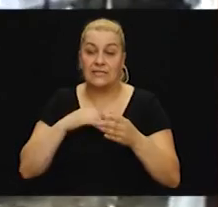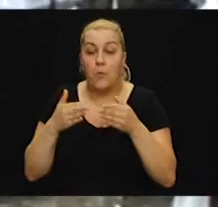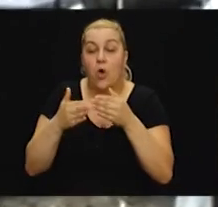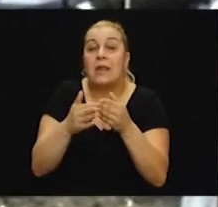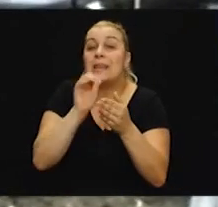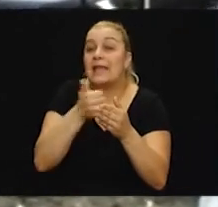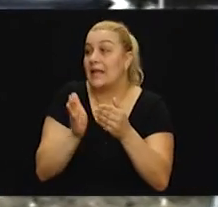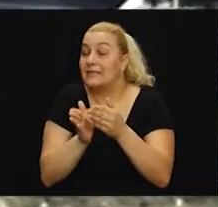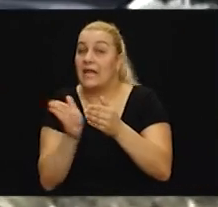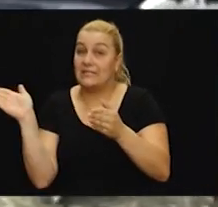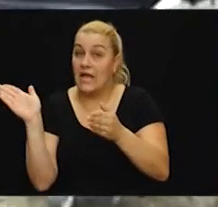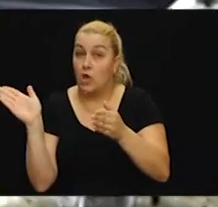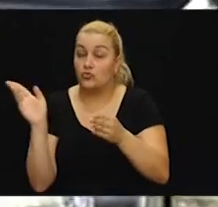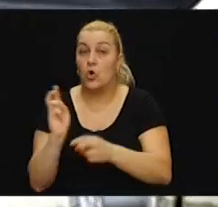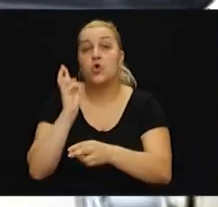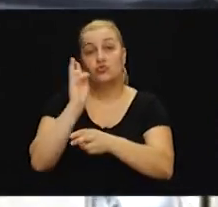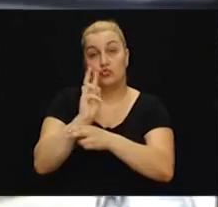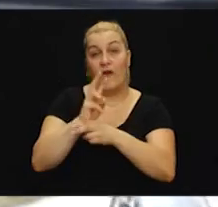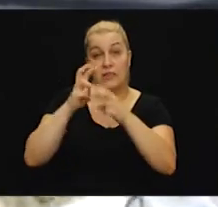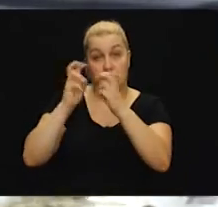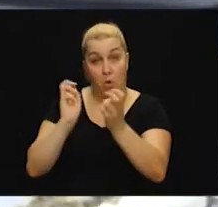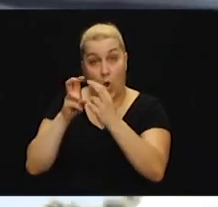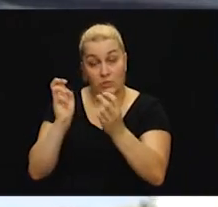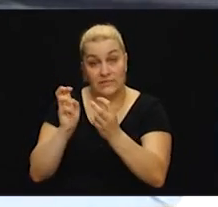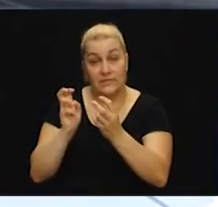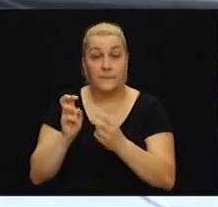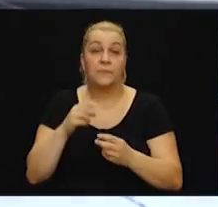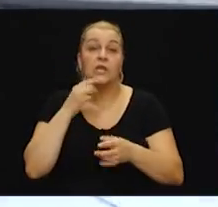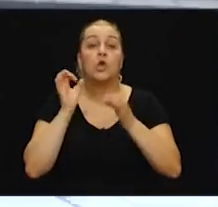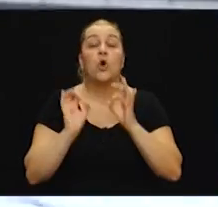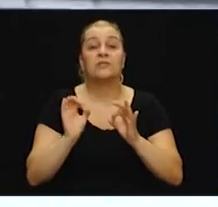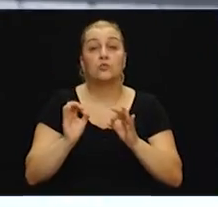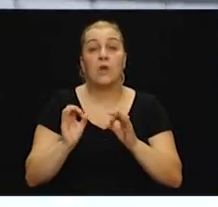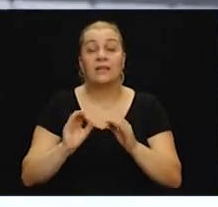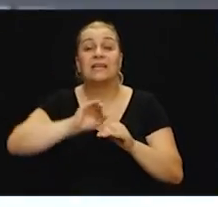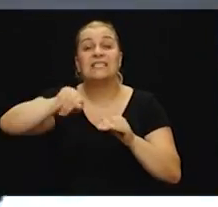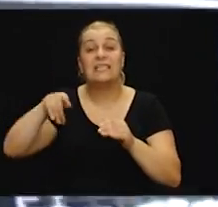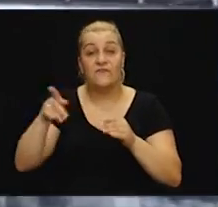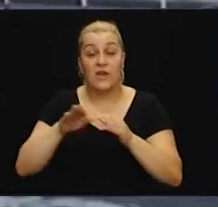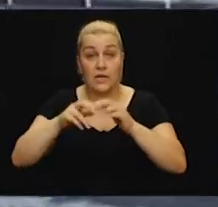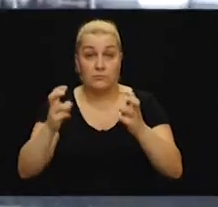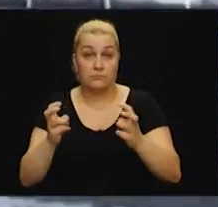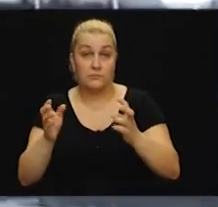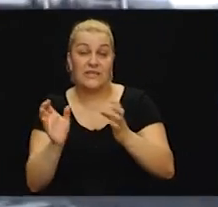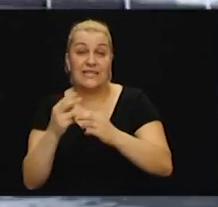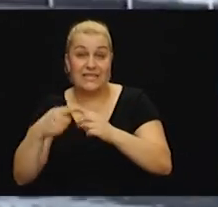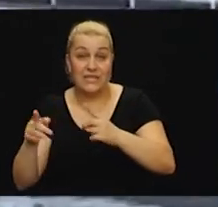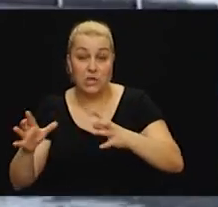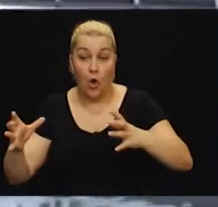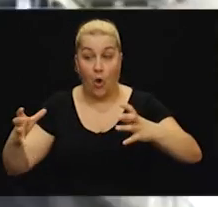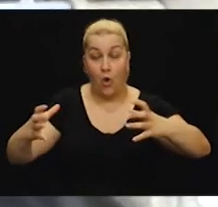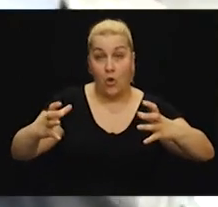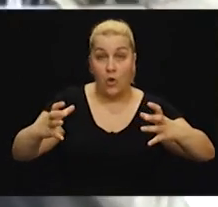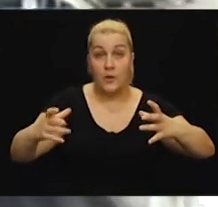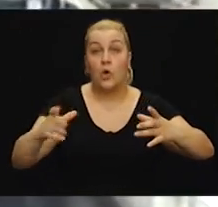most i koordinirati sa desnim sjevernim dijelom našeg voda i metkovske pričuve, koji su